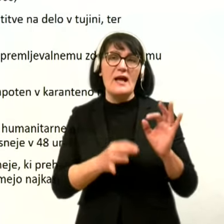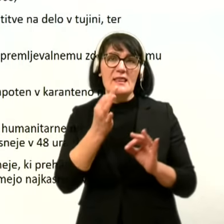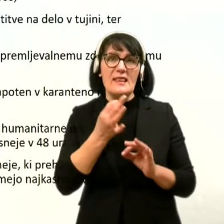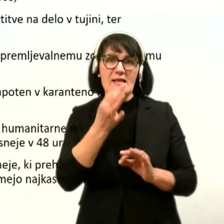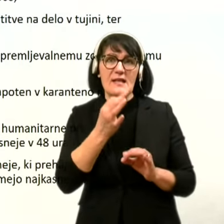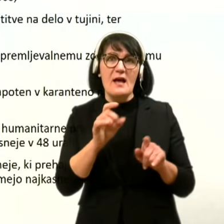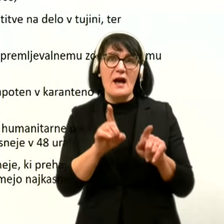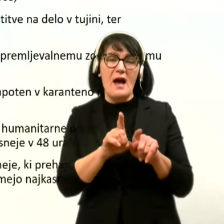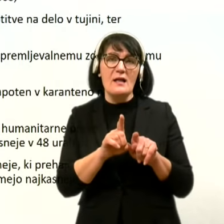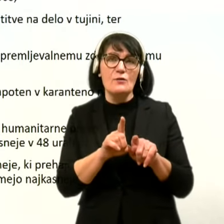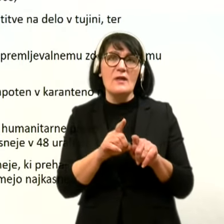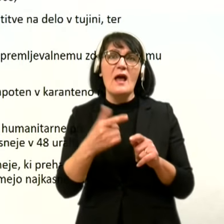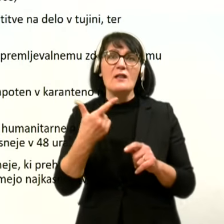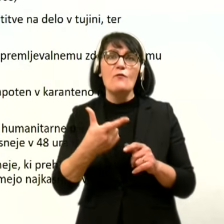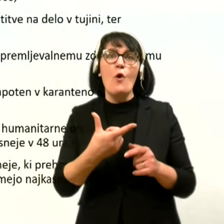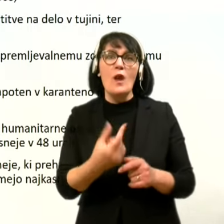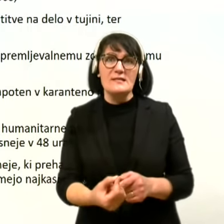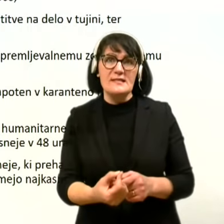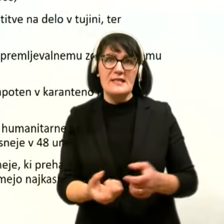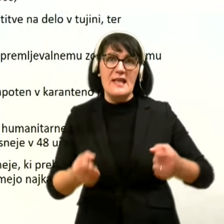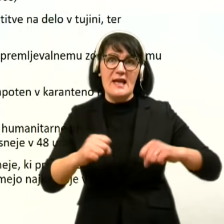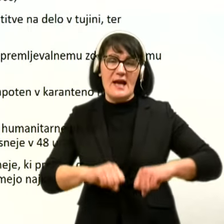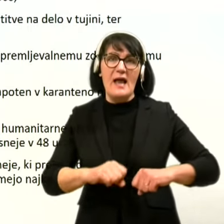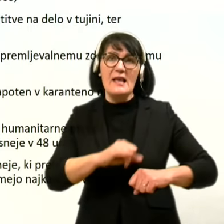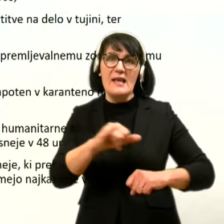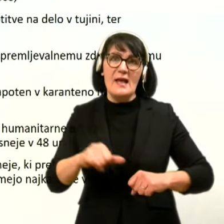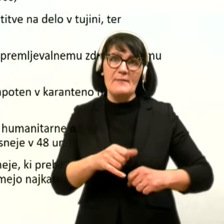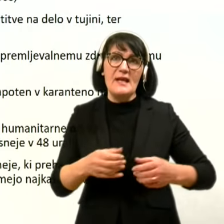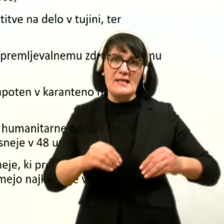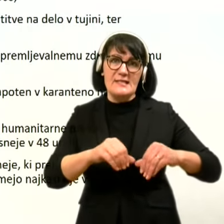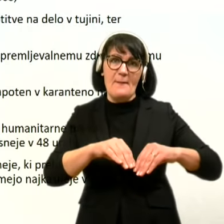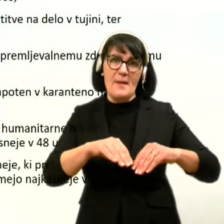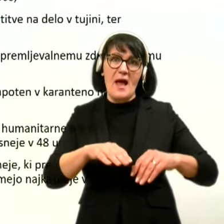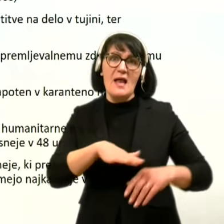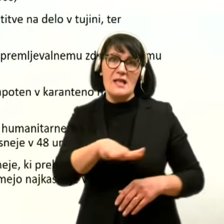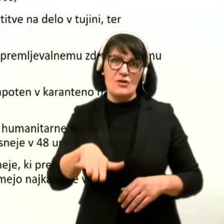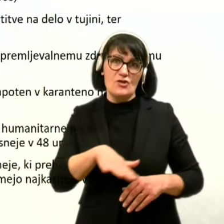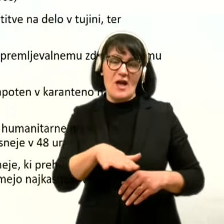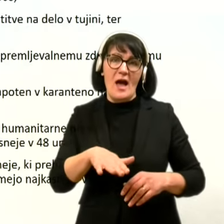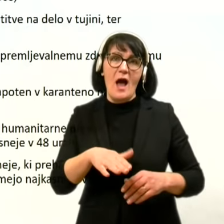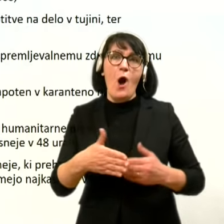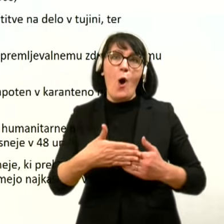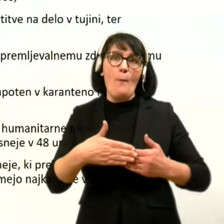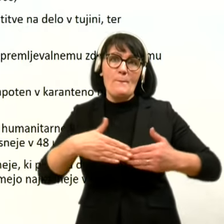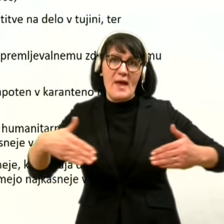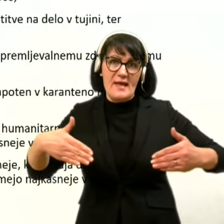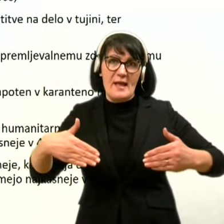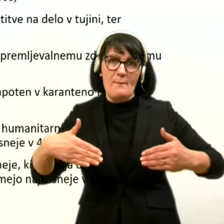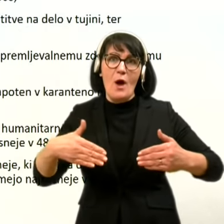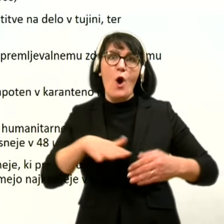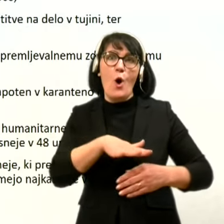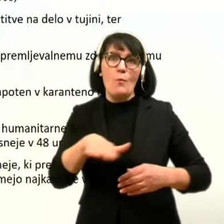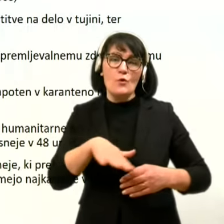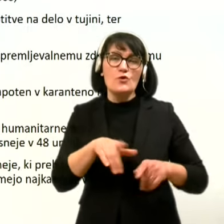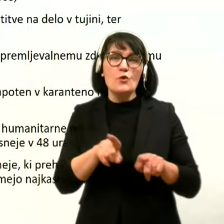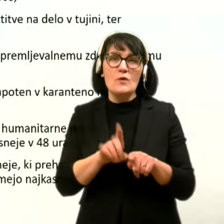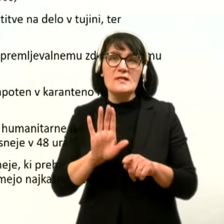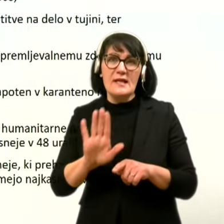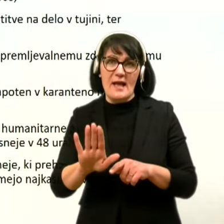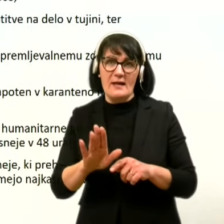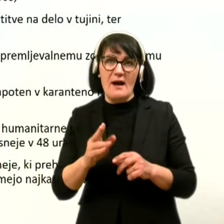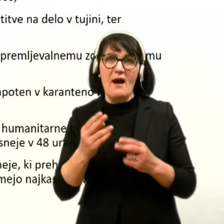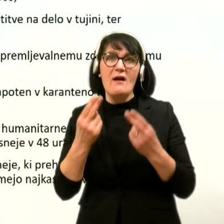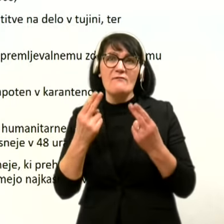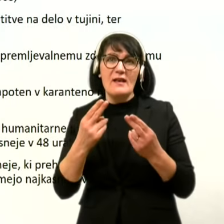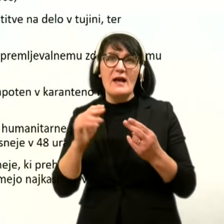velja tudi za dvoljostnika ali najemnika zemlišča v obmejnom območju, a tudi za njega velja časovno okno, se pravi, v državo